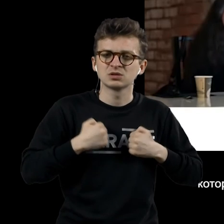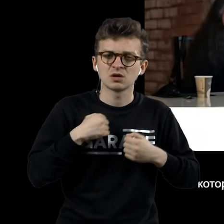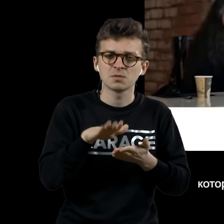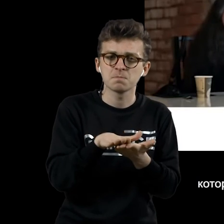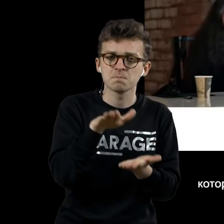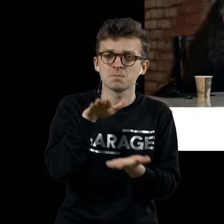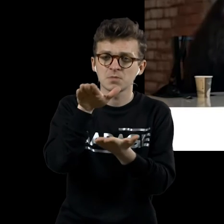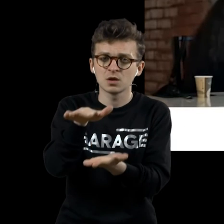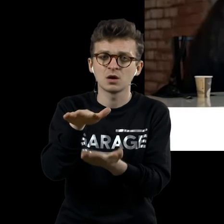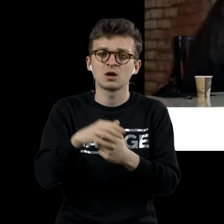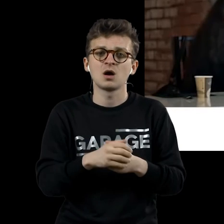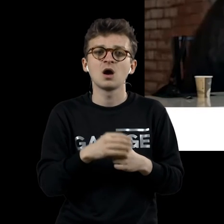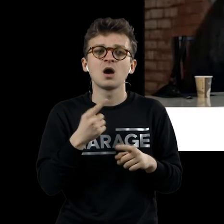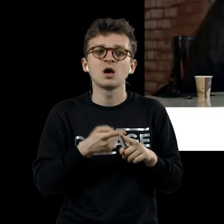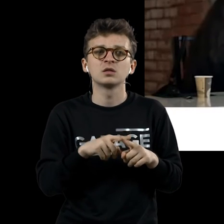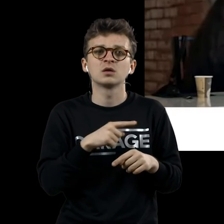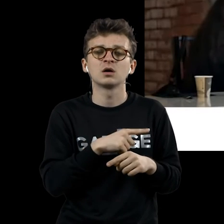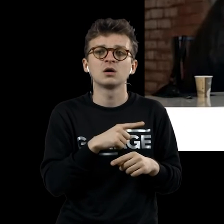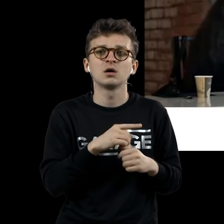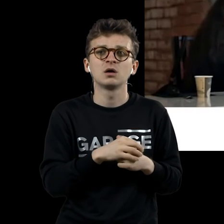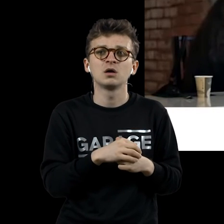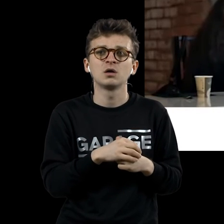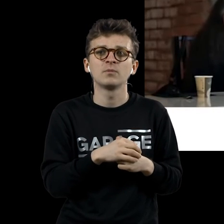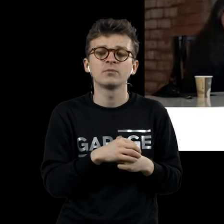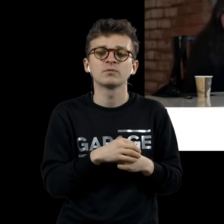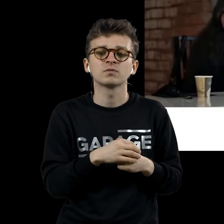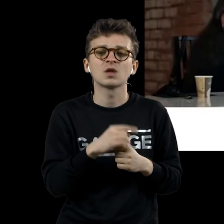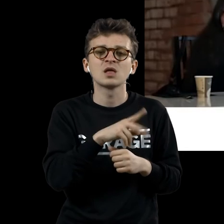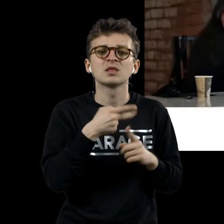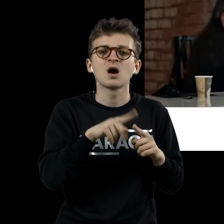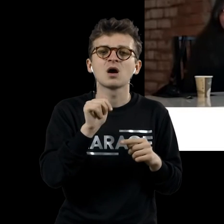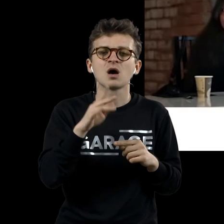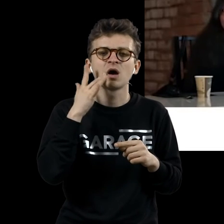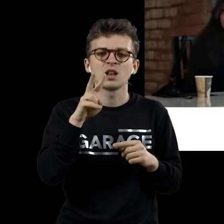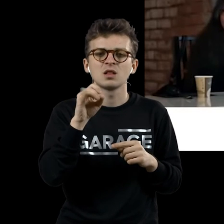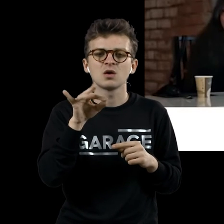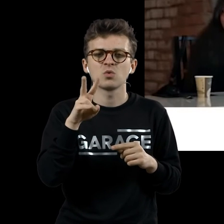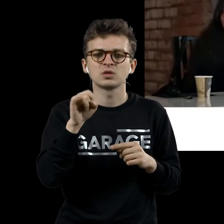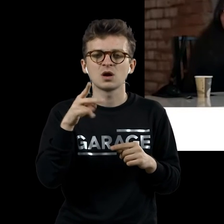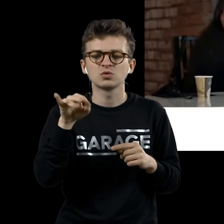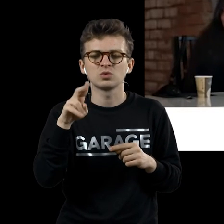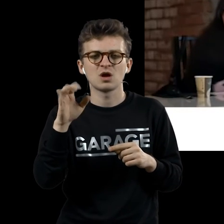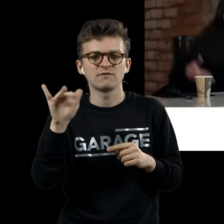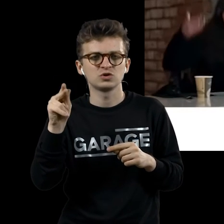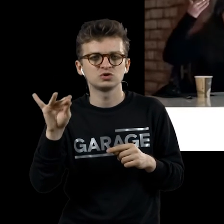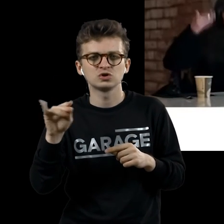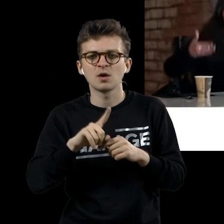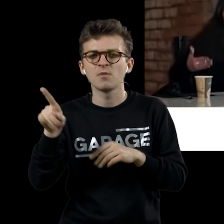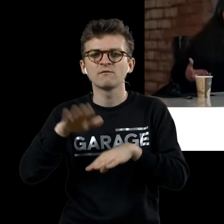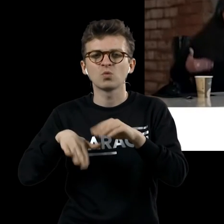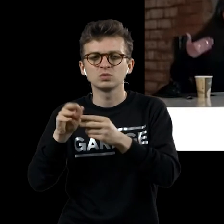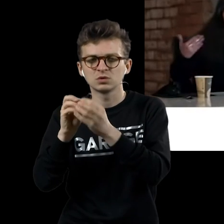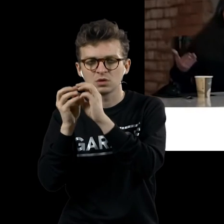репринтное издание, стилизовал их не более, не менее, как под кодекс Леонардо да Винчи. И Леонардо да Винчи, чью